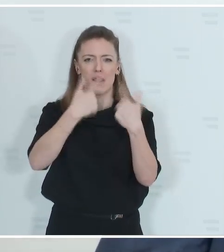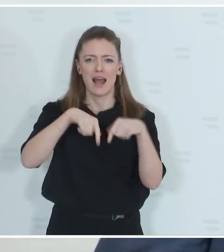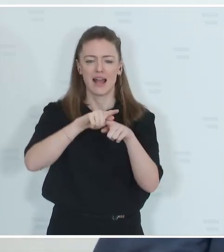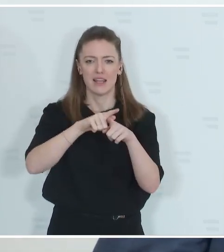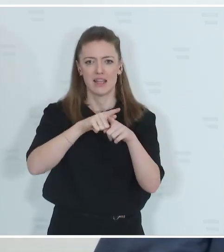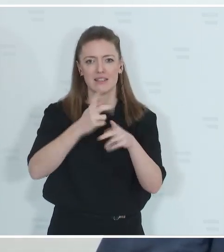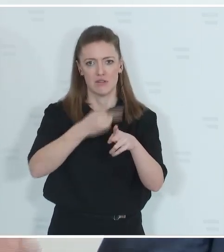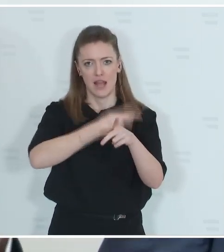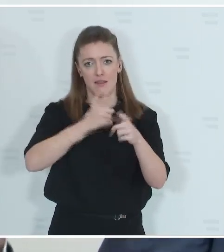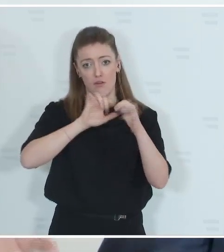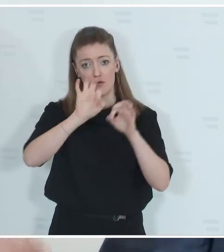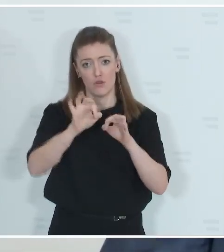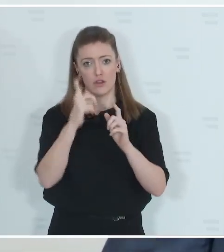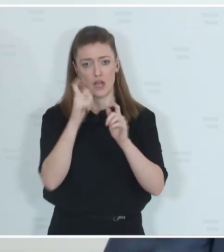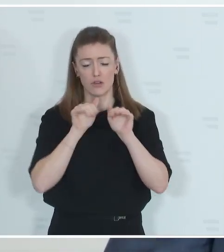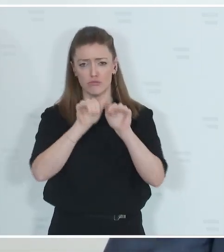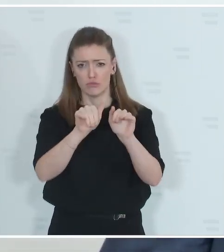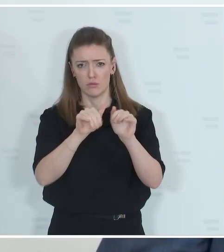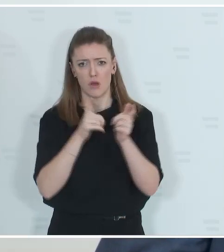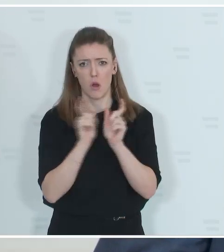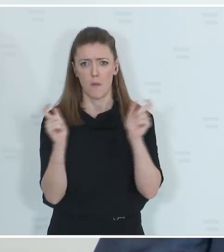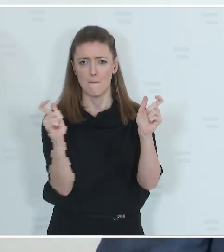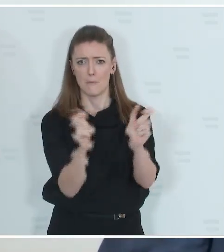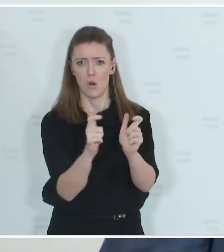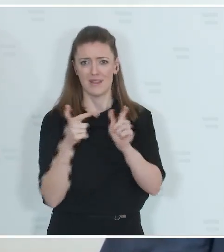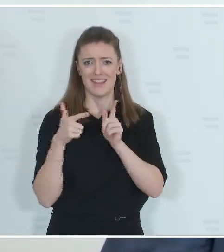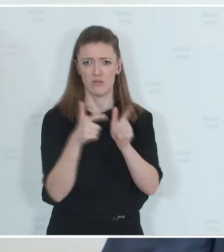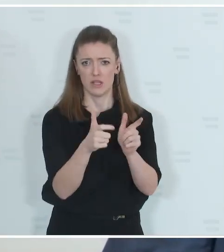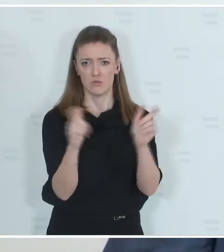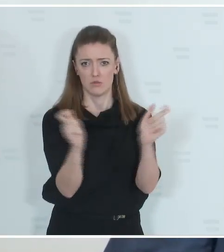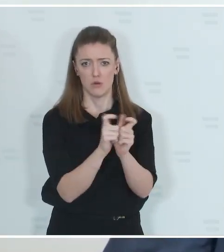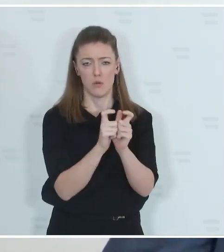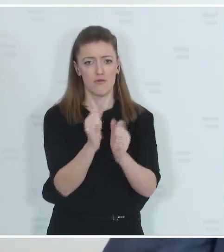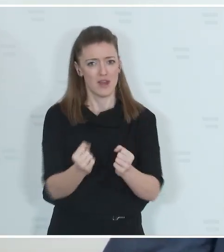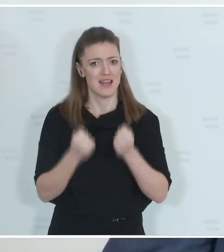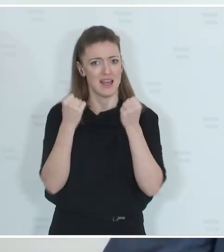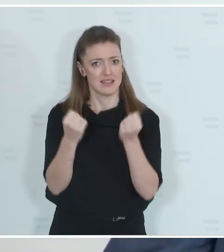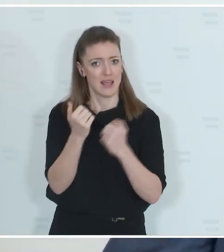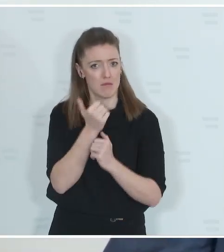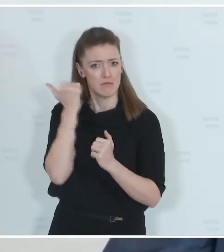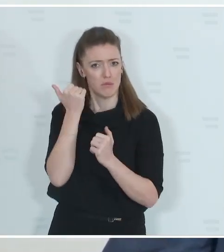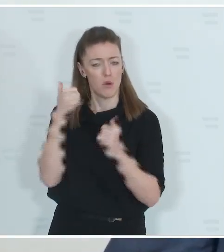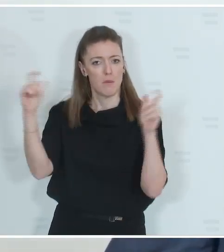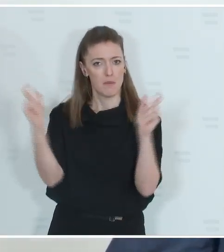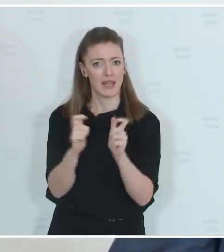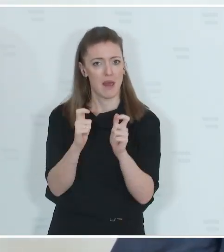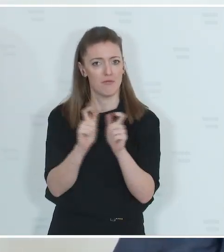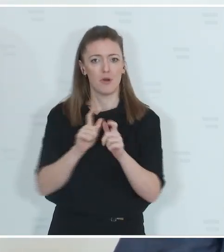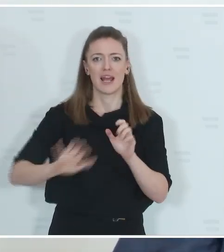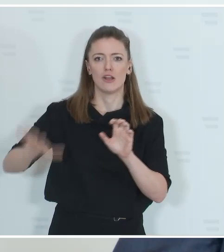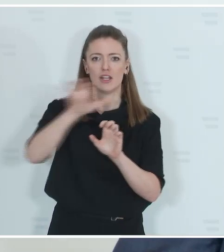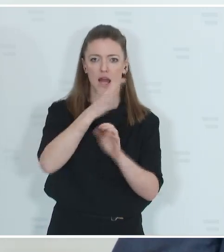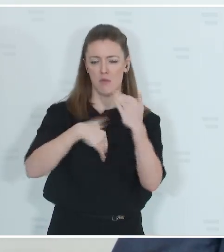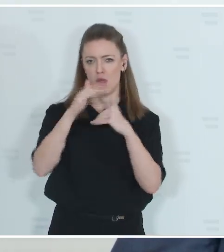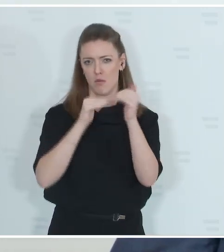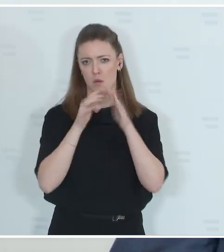Extremismusbekämpfung, um hier auch in der Prävention und der Extremismusbekämpfung regional auch präsenter zu